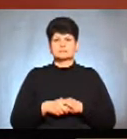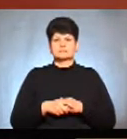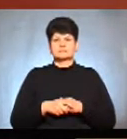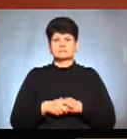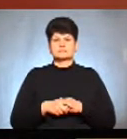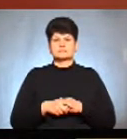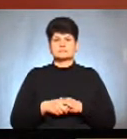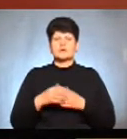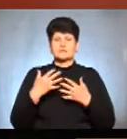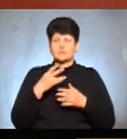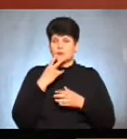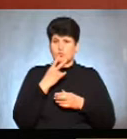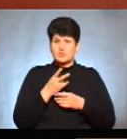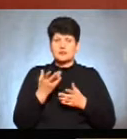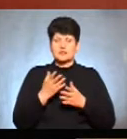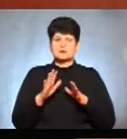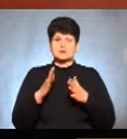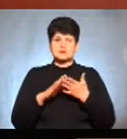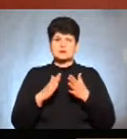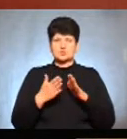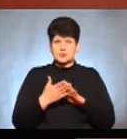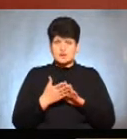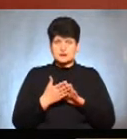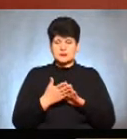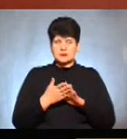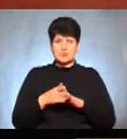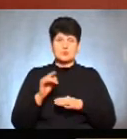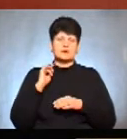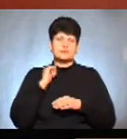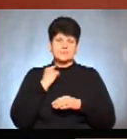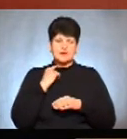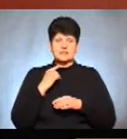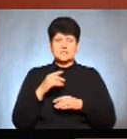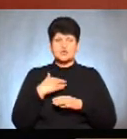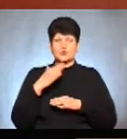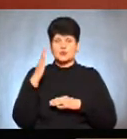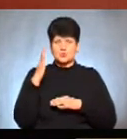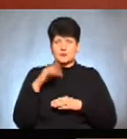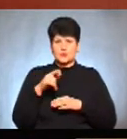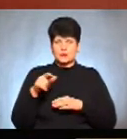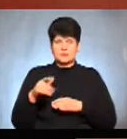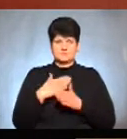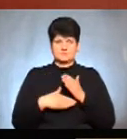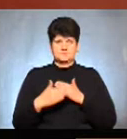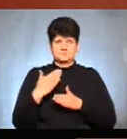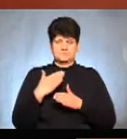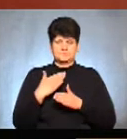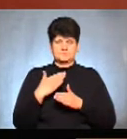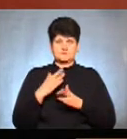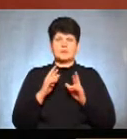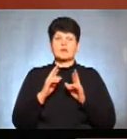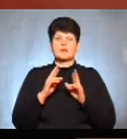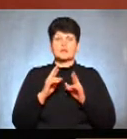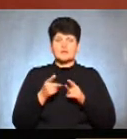Ось вже ми побачили, яка трапилася ситуація у Кропивницькому із голосуванням людей з інвалідністю. Як